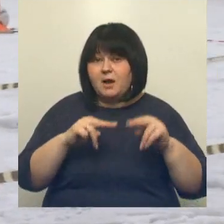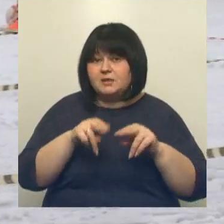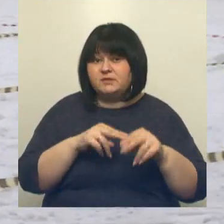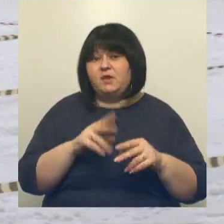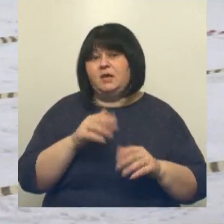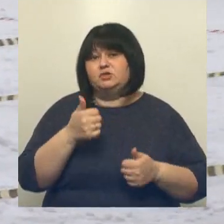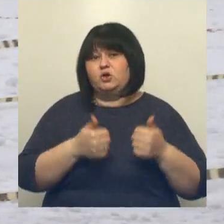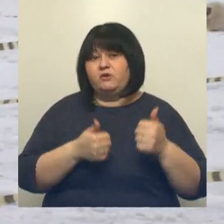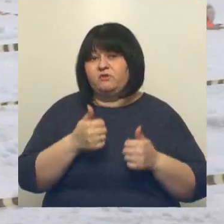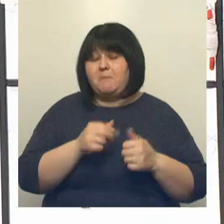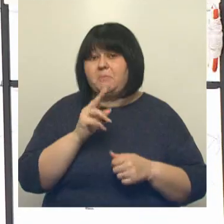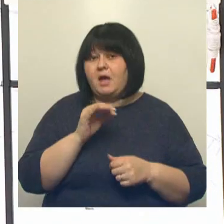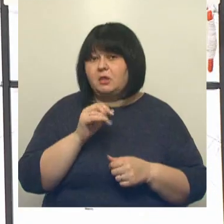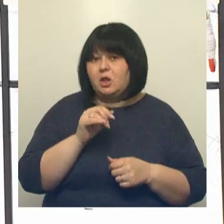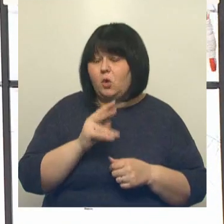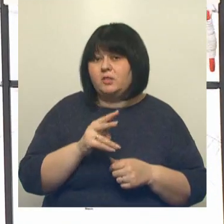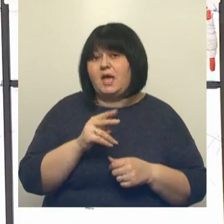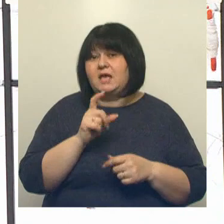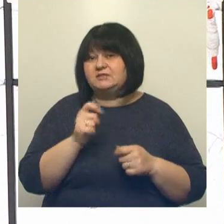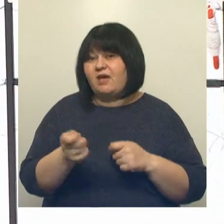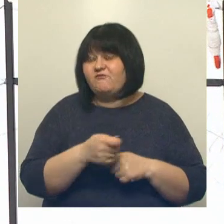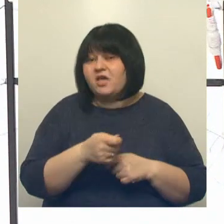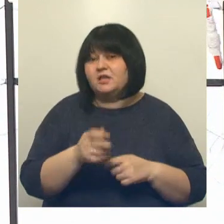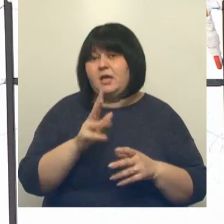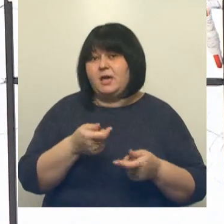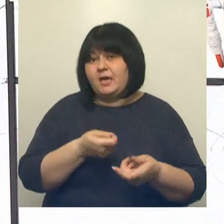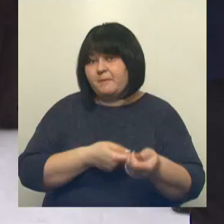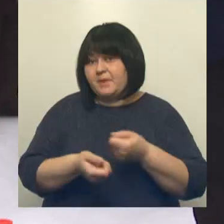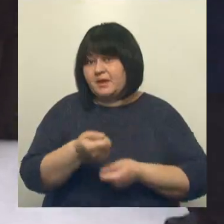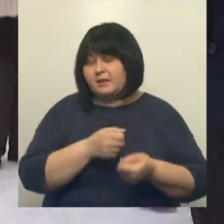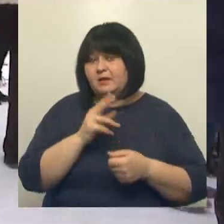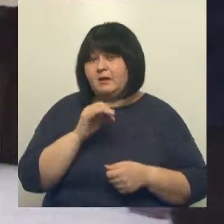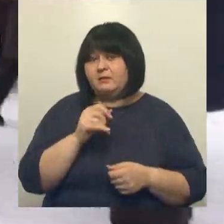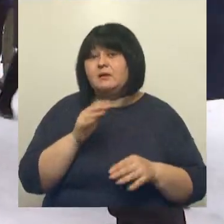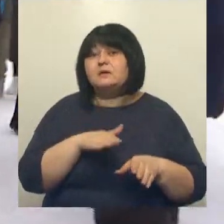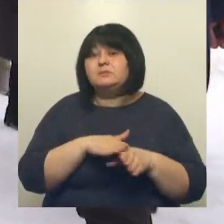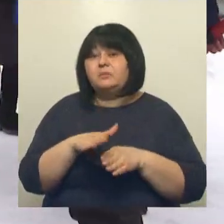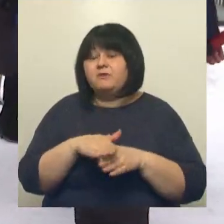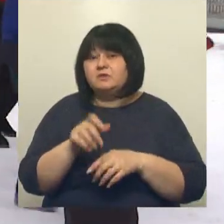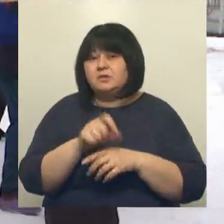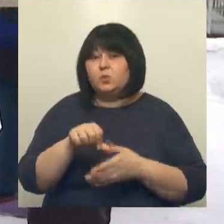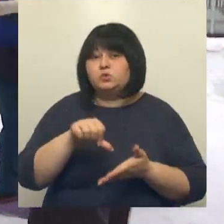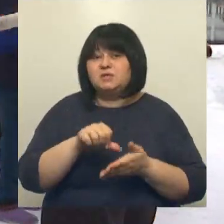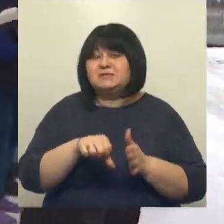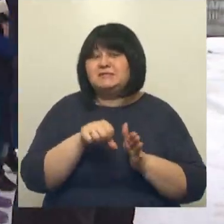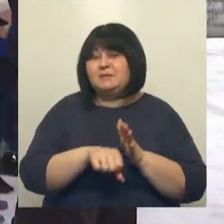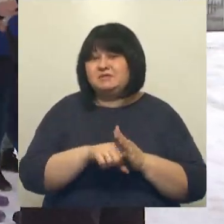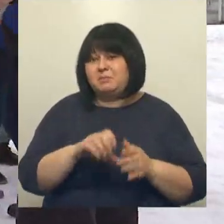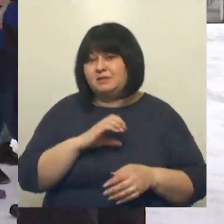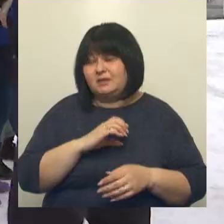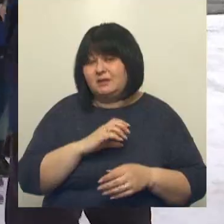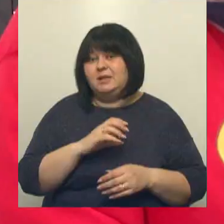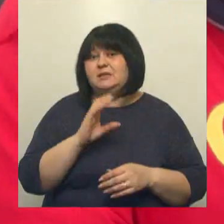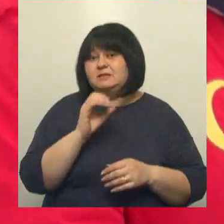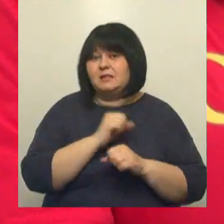состязания по биатлону, эстафеты, перетягивание каната. Как справились с заданиями участники зимней спартакиады в